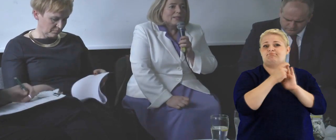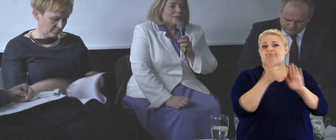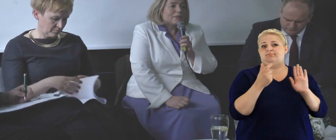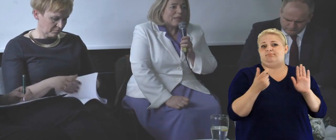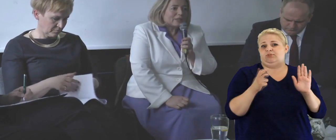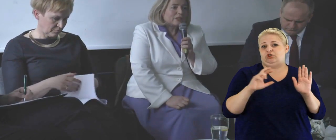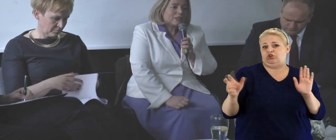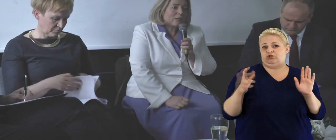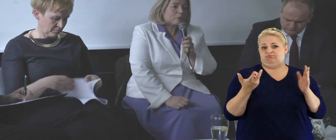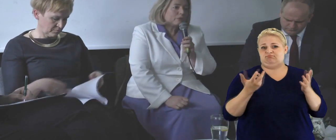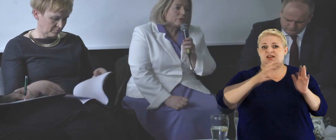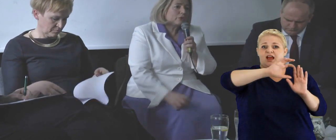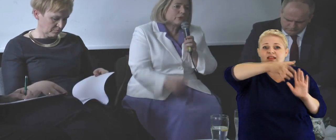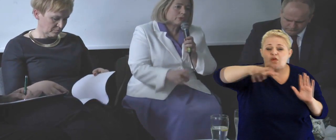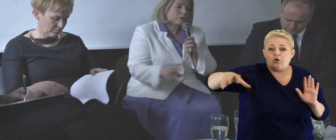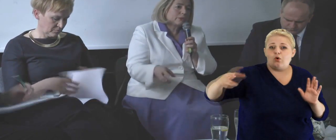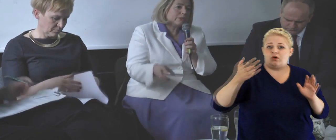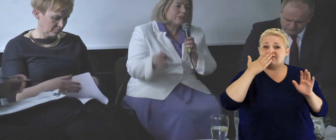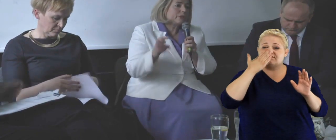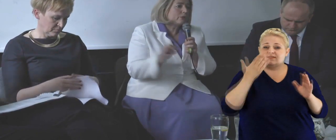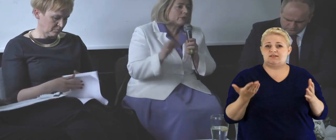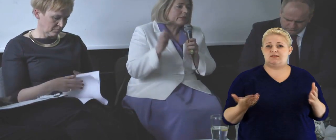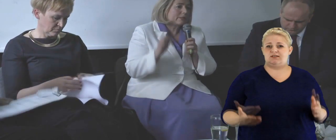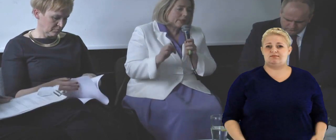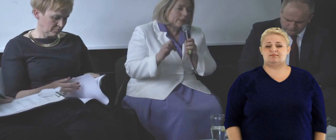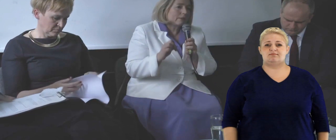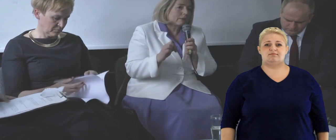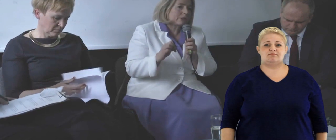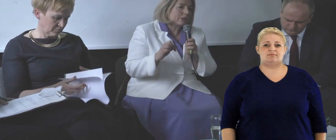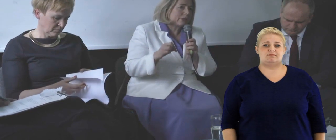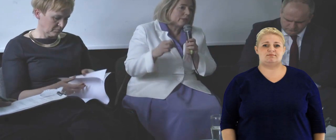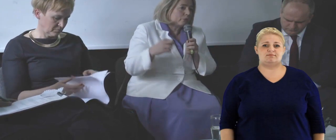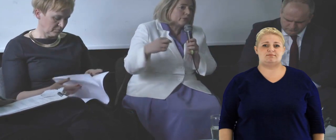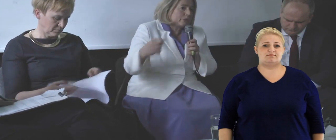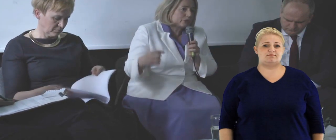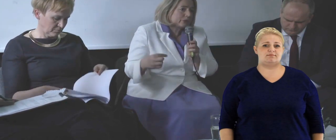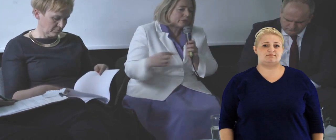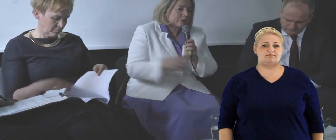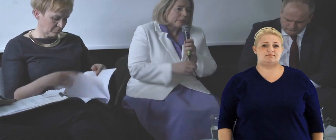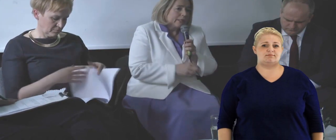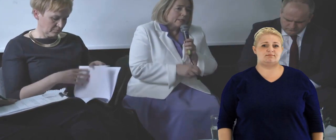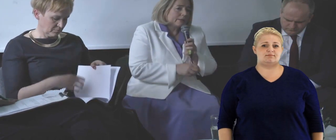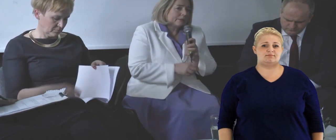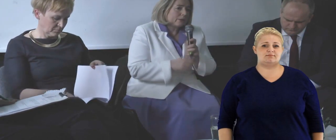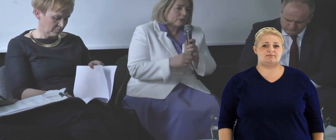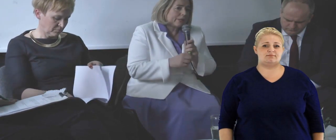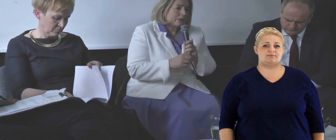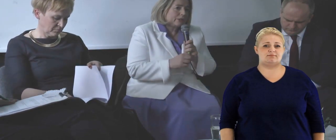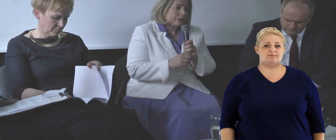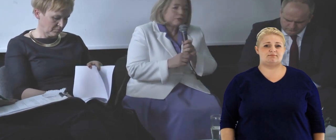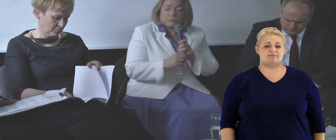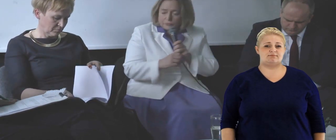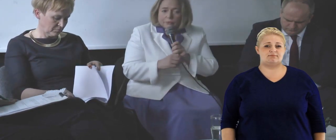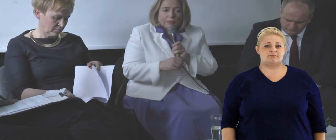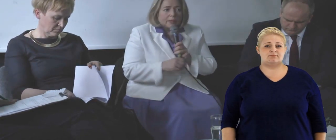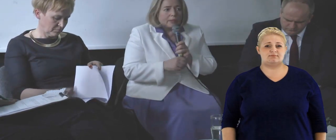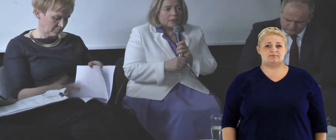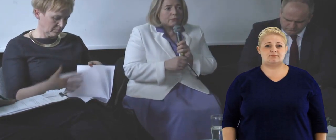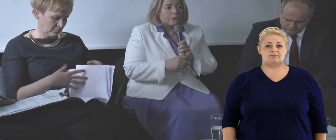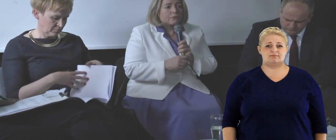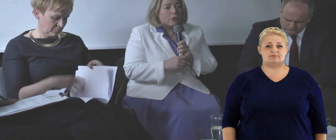raczej jednak powinno się nie tylko te kryteria określić, ale również określić